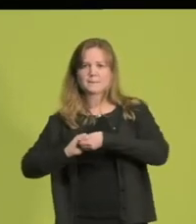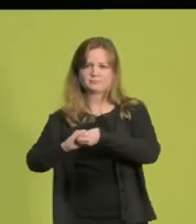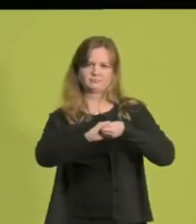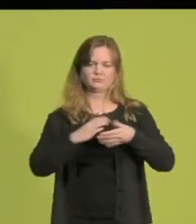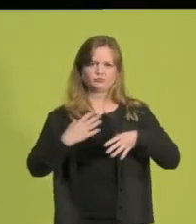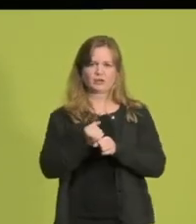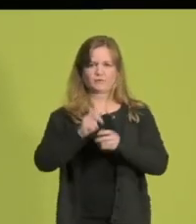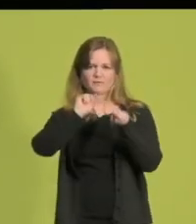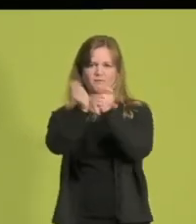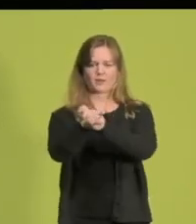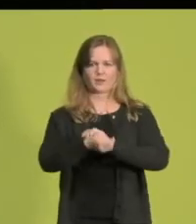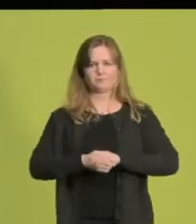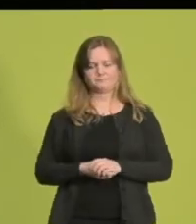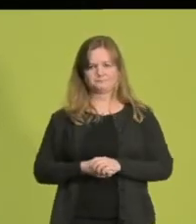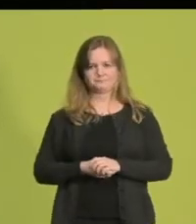uns steht, schaffen.